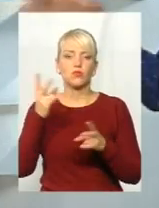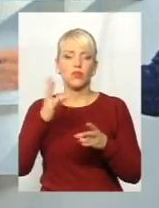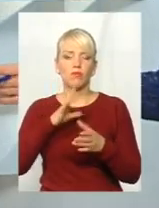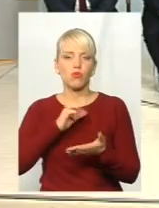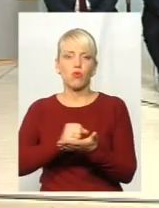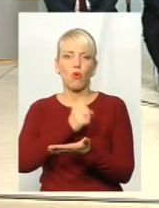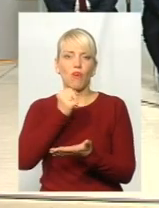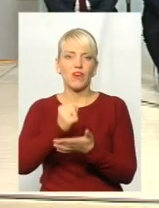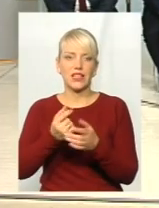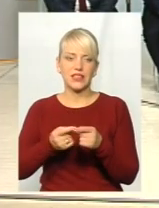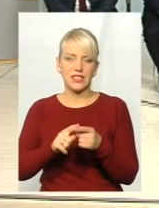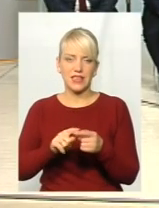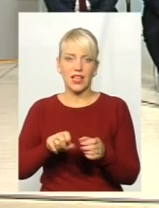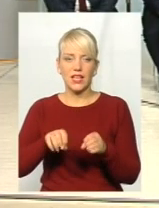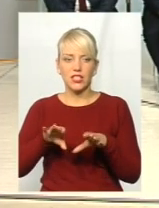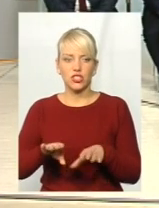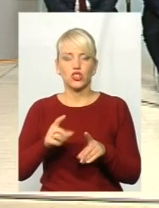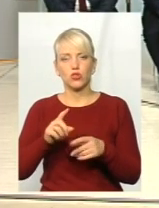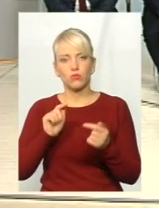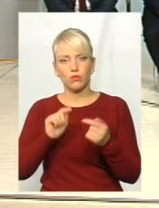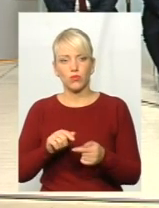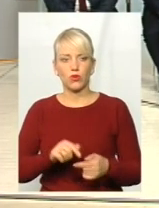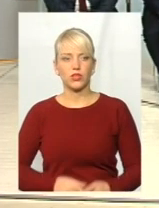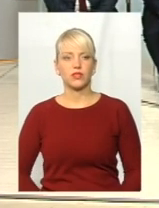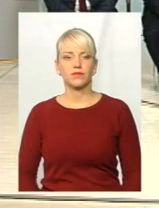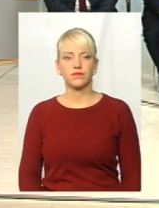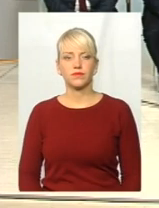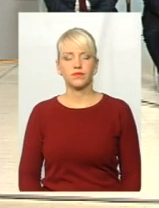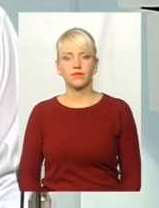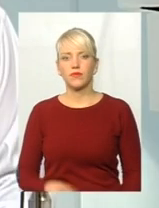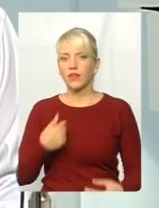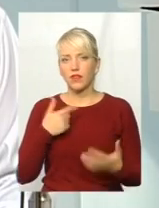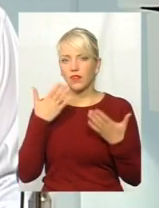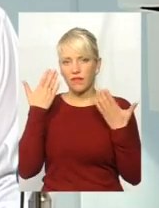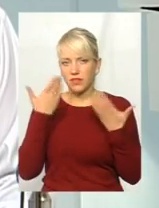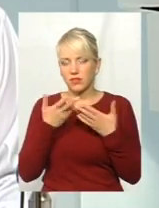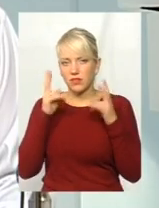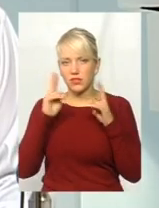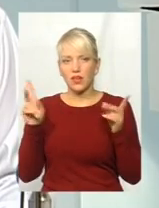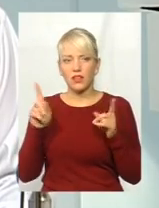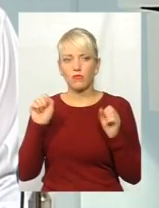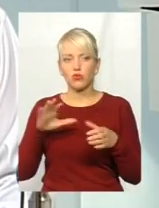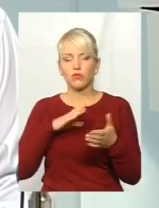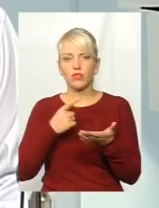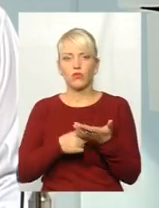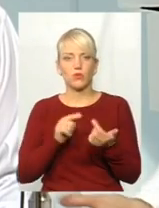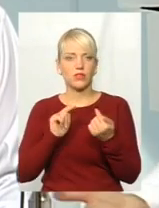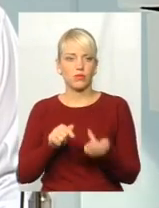рішення, і чому проти? Івана Ярославовичу, буквально, дуже коротко. Я навіть не знаю, які можуть бути аргументи проти.